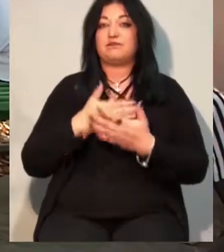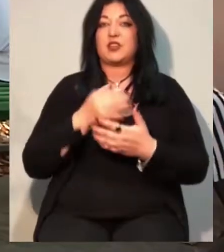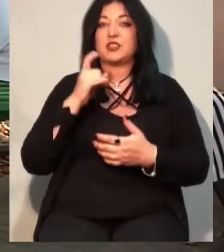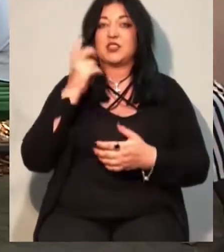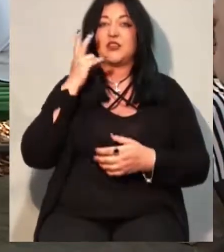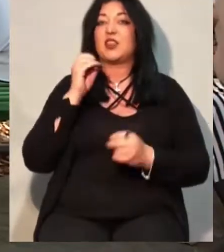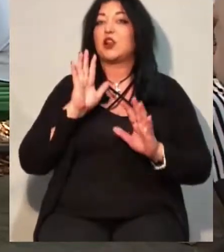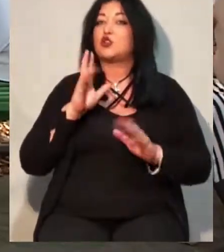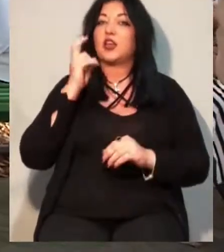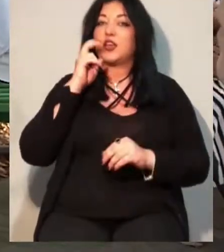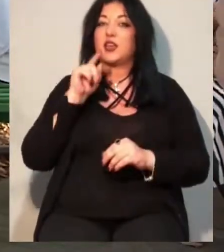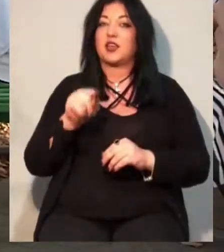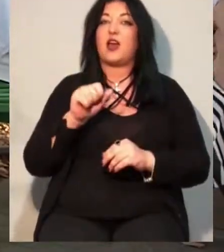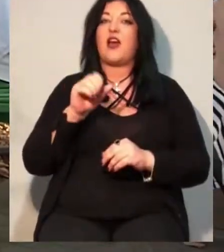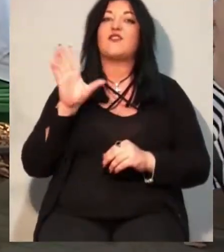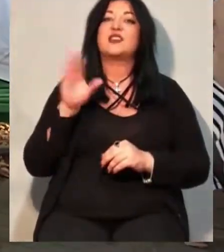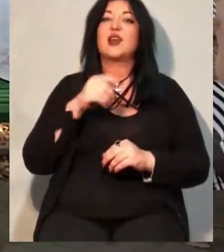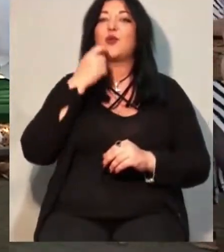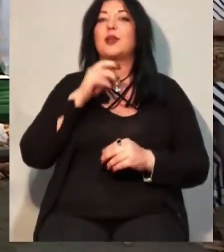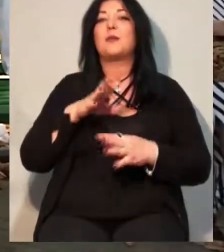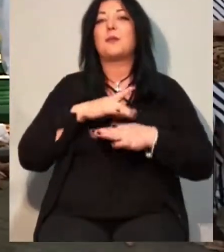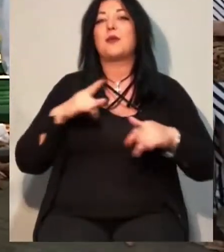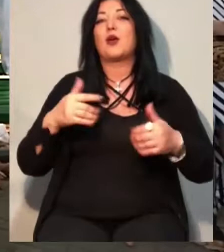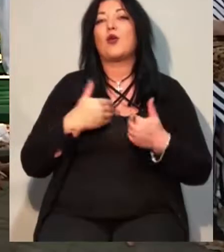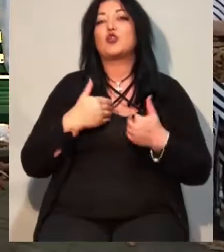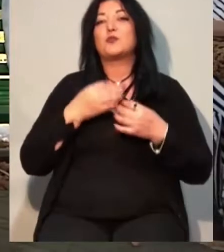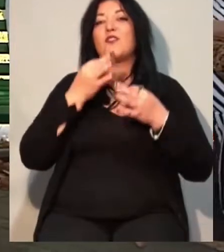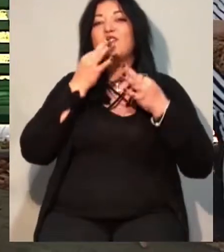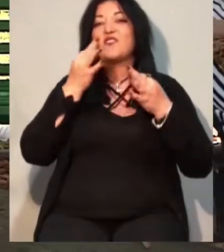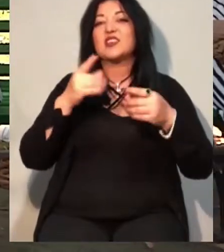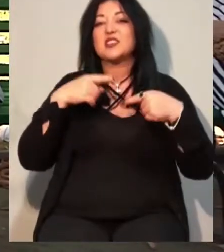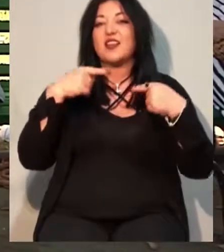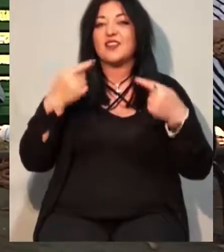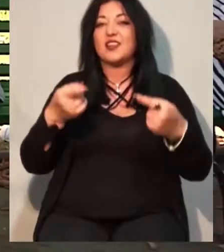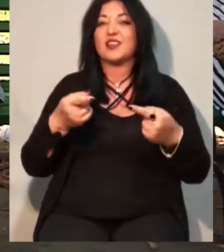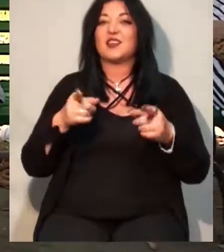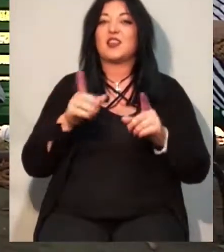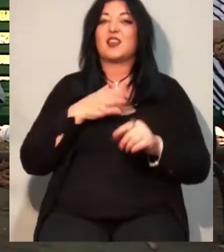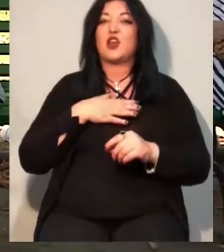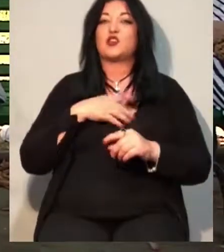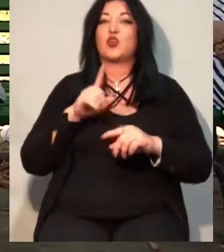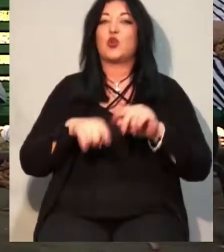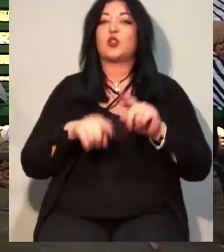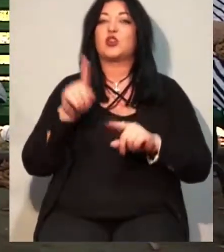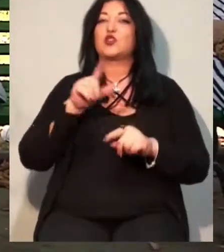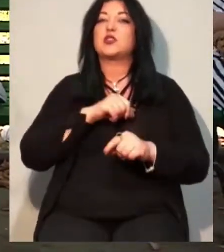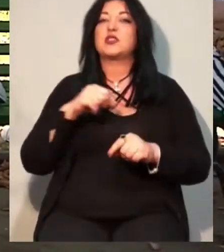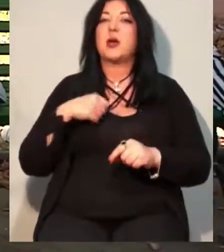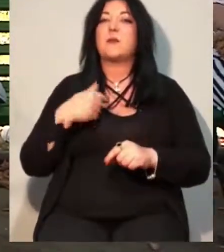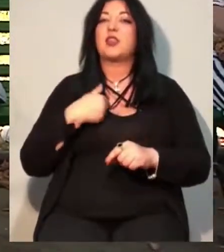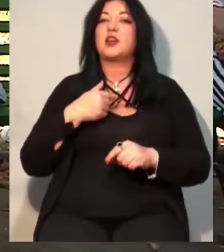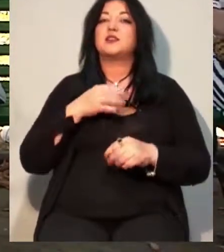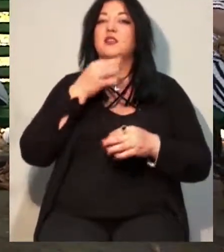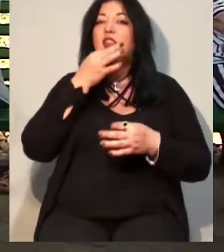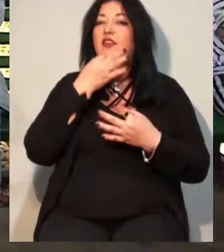Україна, ну, ми хочемо висловити все ж таки наше неприйняття цих дій. Що саме нас не влаштовує? Власне